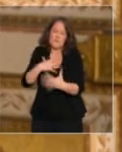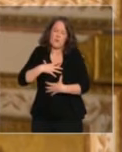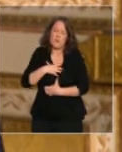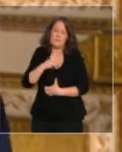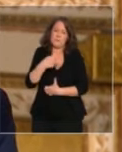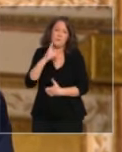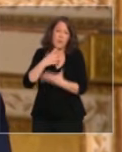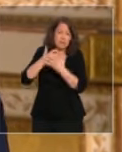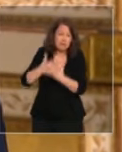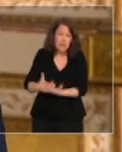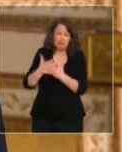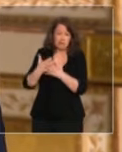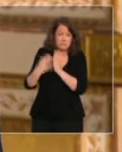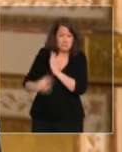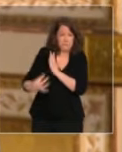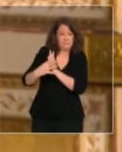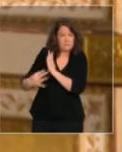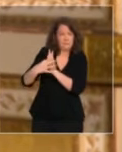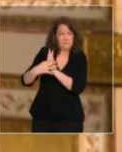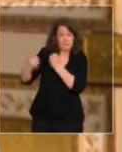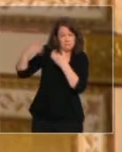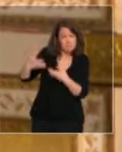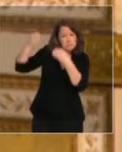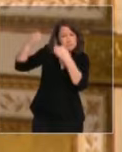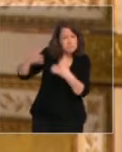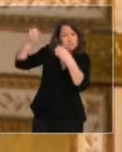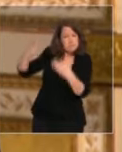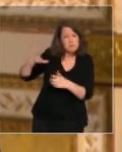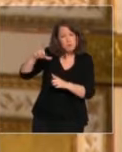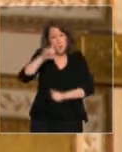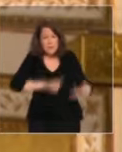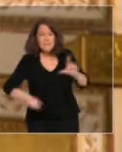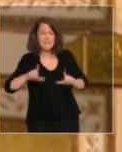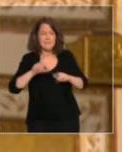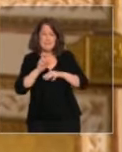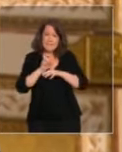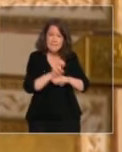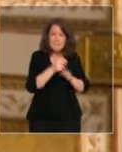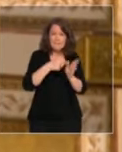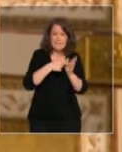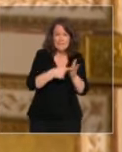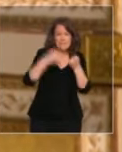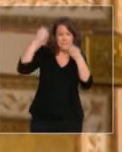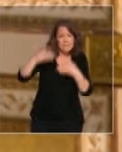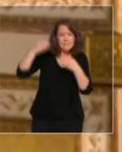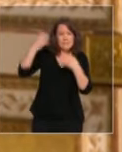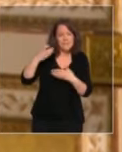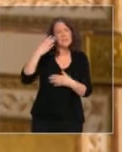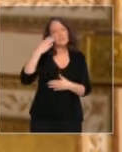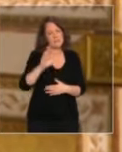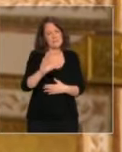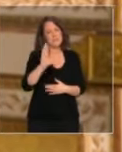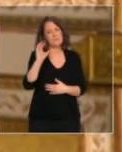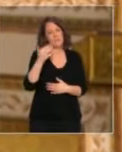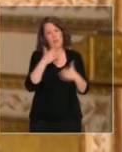continuent de tomber, les traites, les loyers, les emprunts. C'est pourquoi j'ai demandé au gouvernement d'accroître